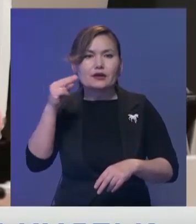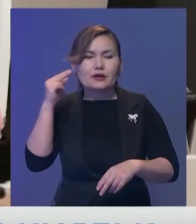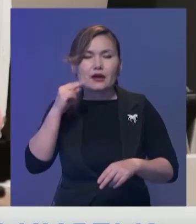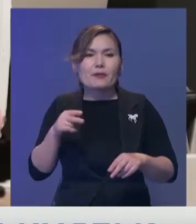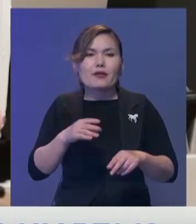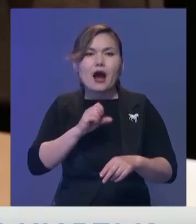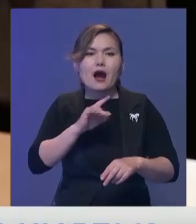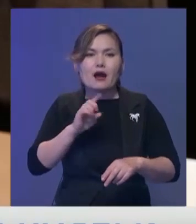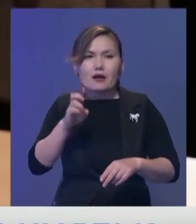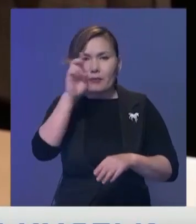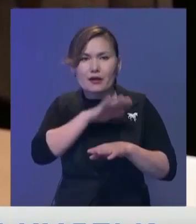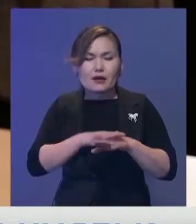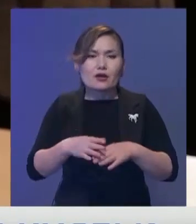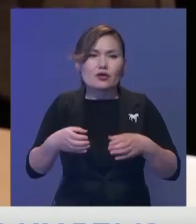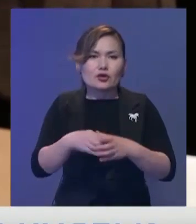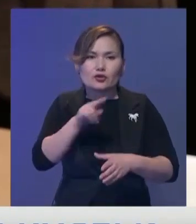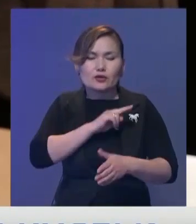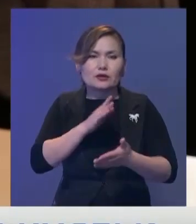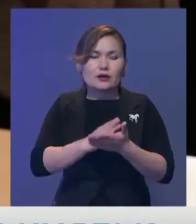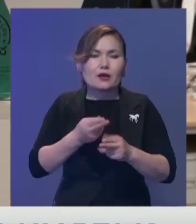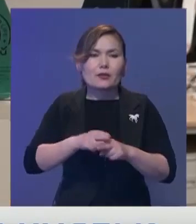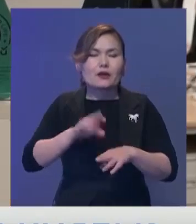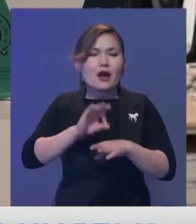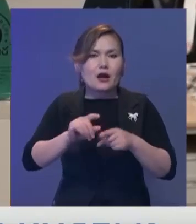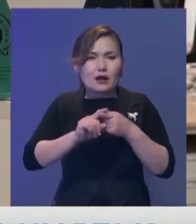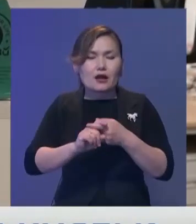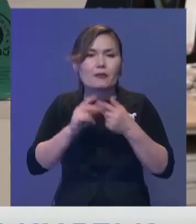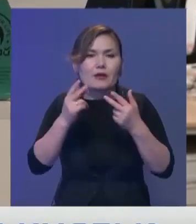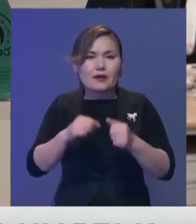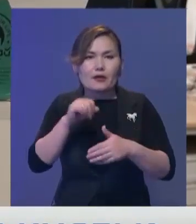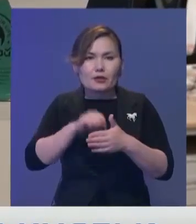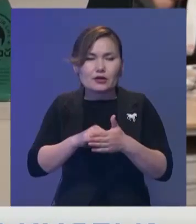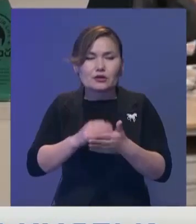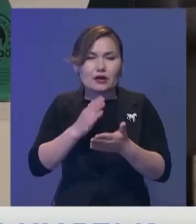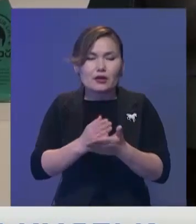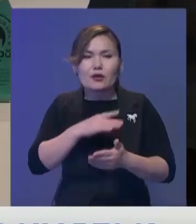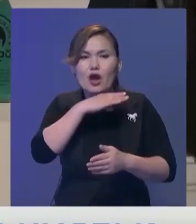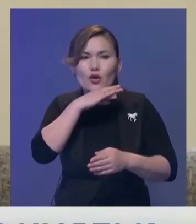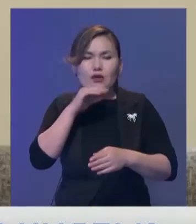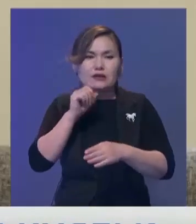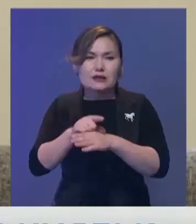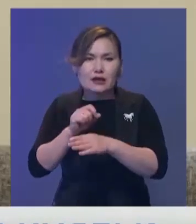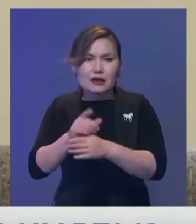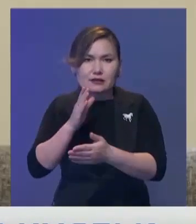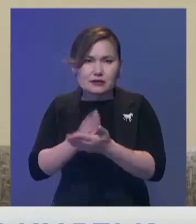және біріккен араб әмірліктерінде жұмыстейді. Коронавируске зенгінде де компания қызметі үлкен сұранысыға еб олды.